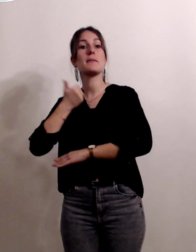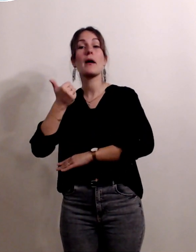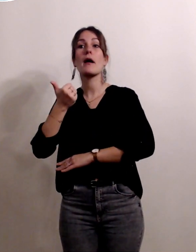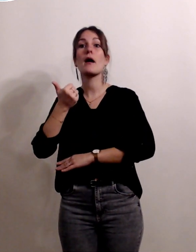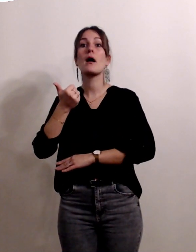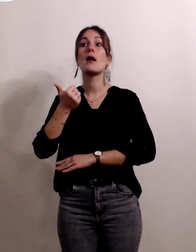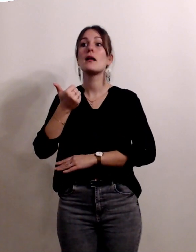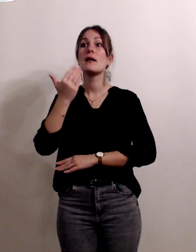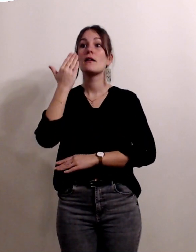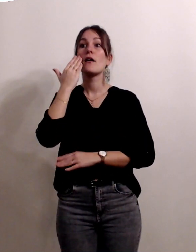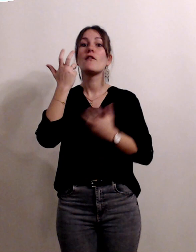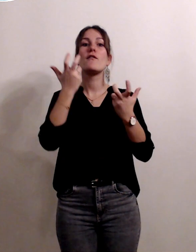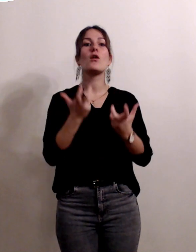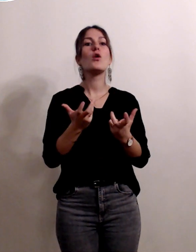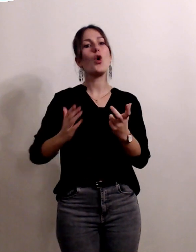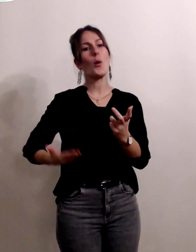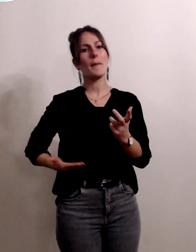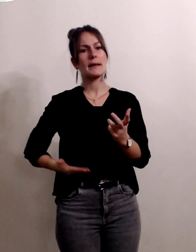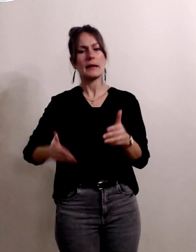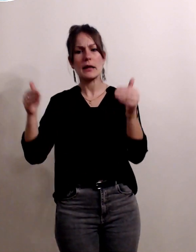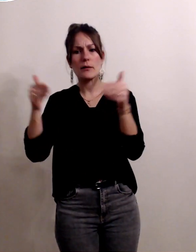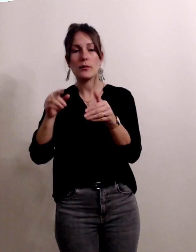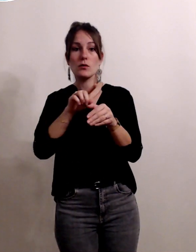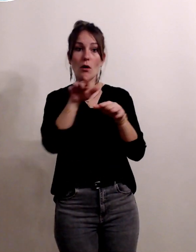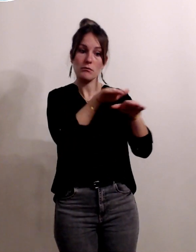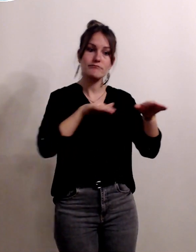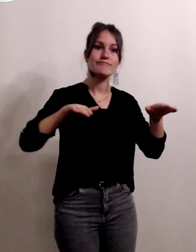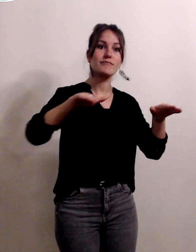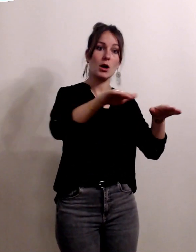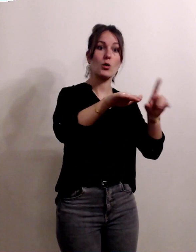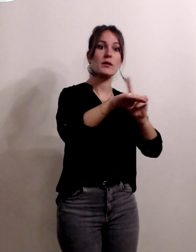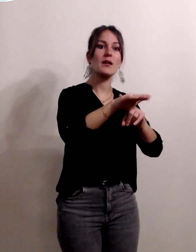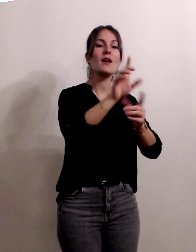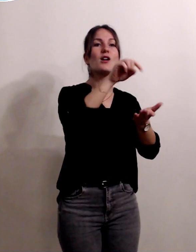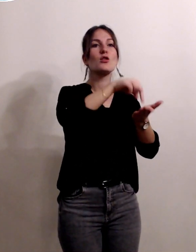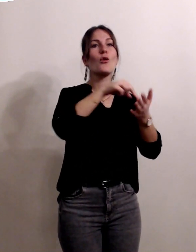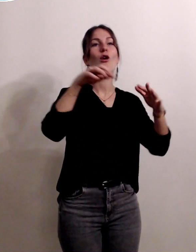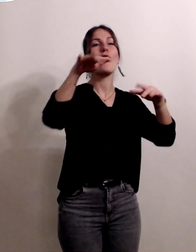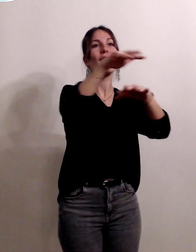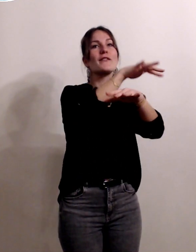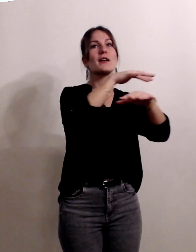patientes au sein de l'hôpital dans un environnement